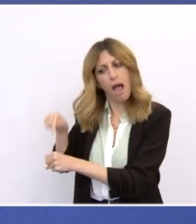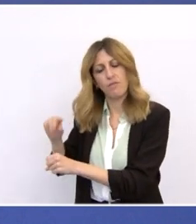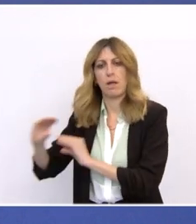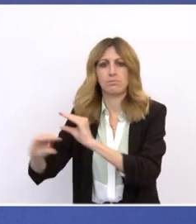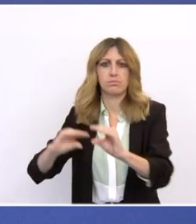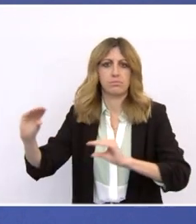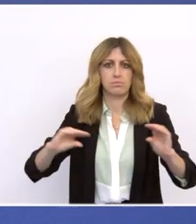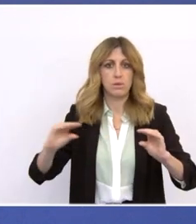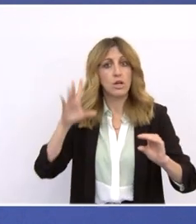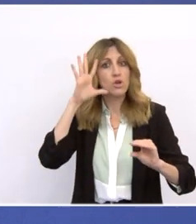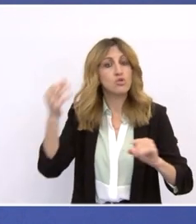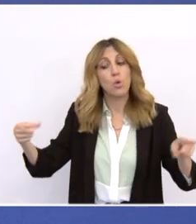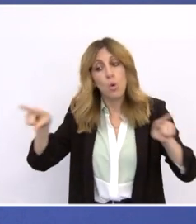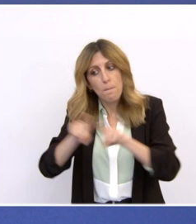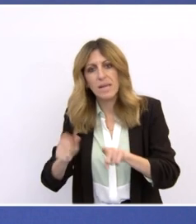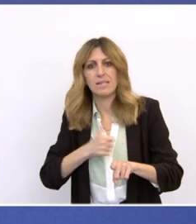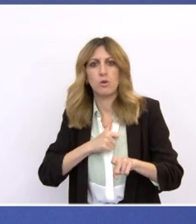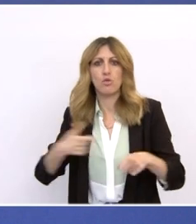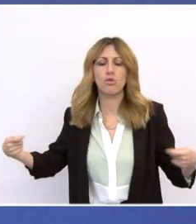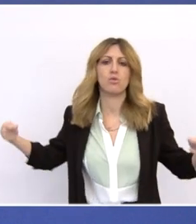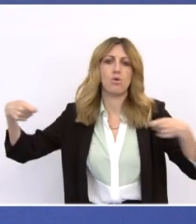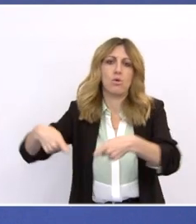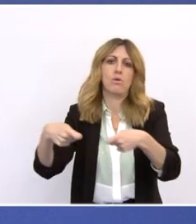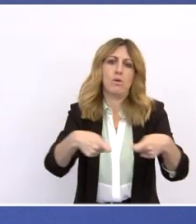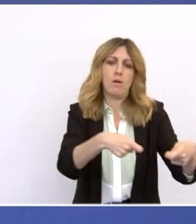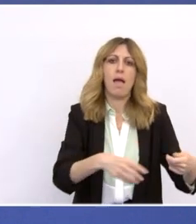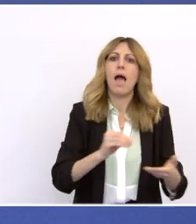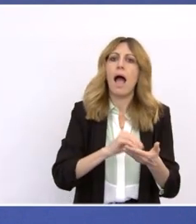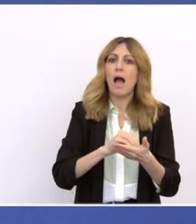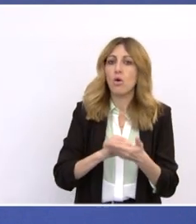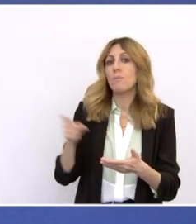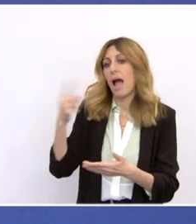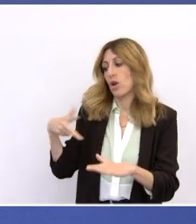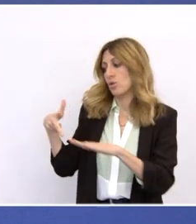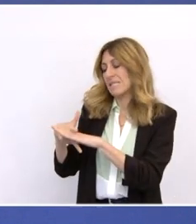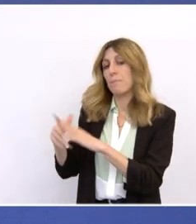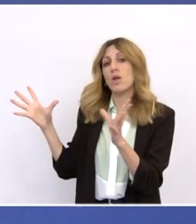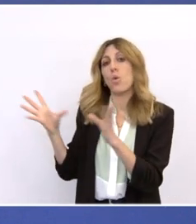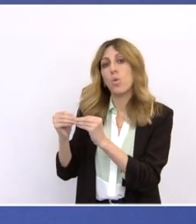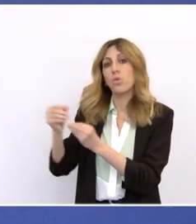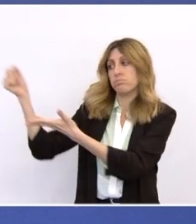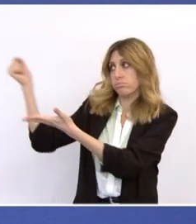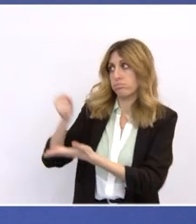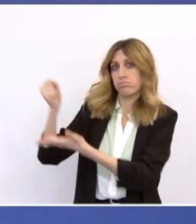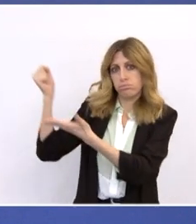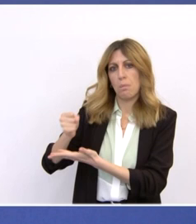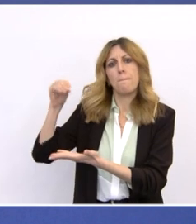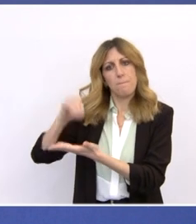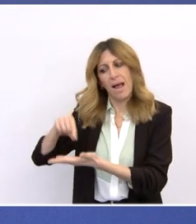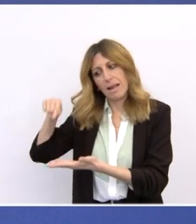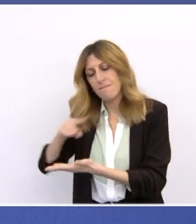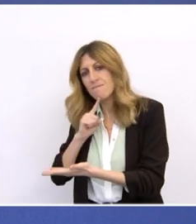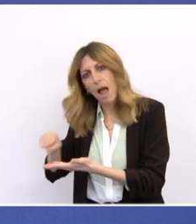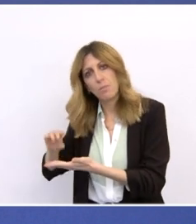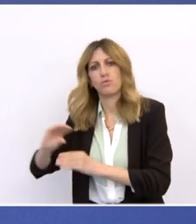αυξημένες δημόσιες επενδύσεις, που θα χρηματοδοτηθούν από το φάκελο των επιχορηγήσεων. Το σχέδιο αναμένεται τα επόμενα χρόνια